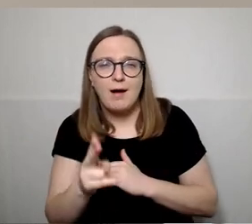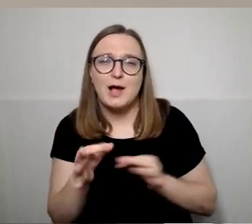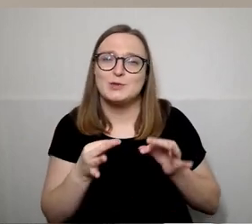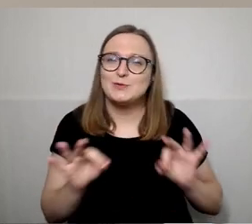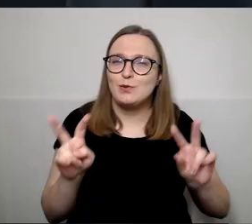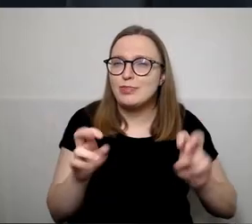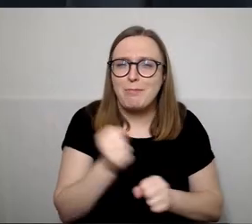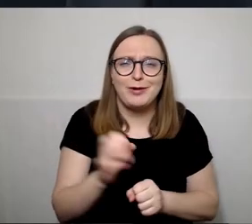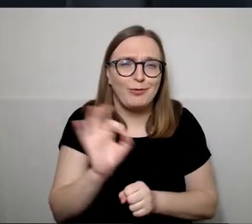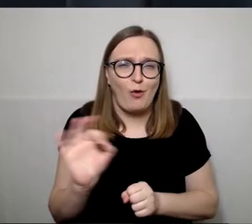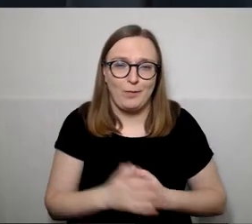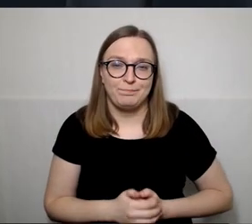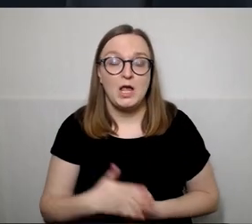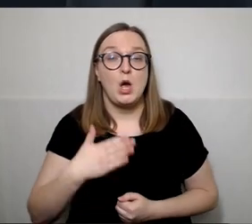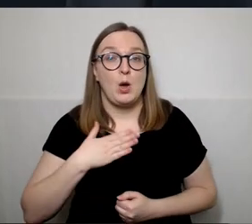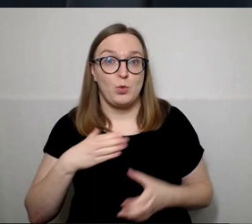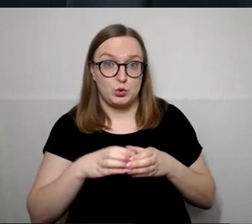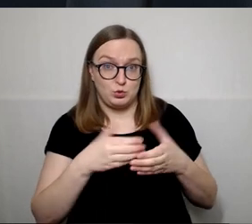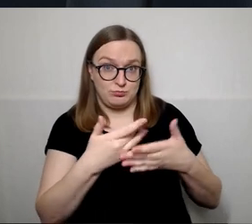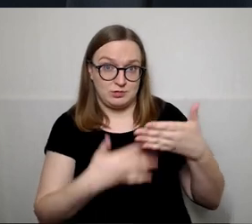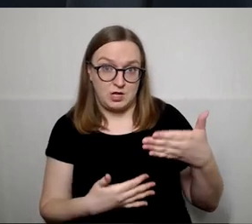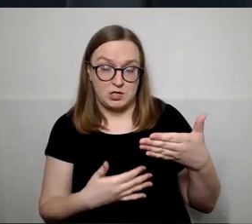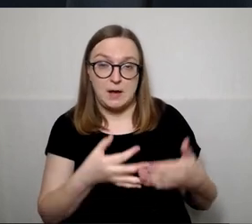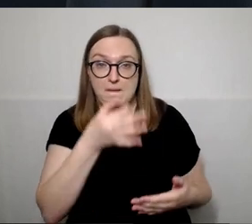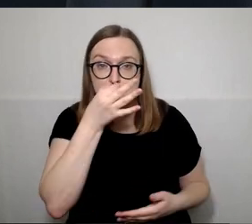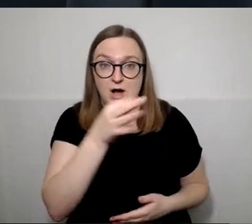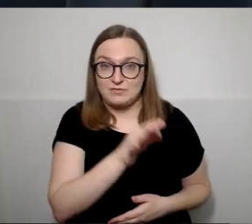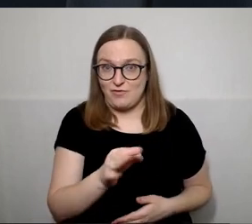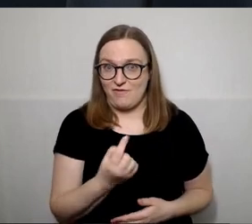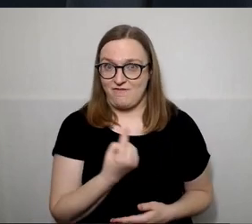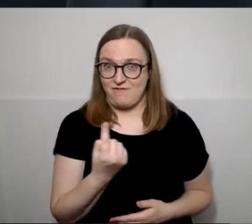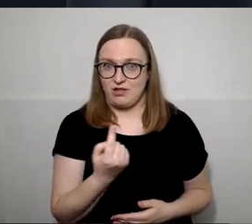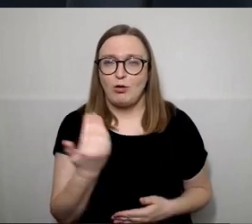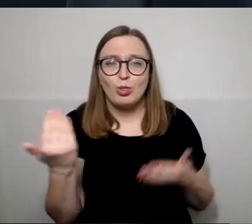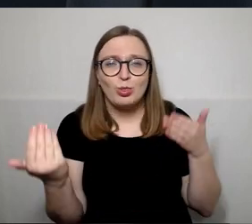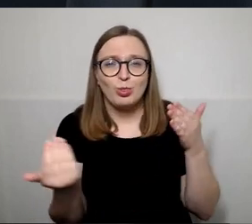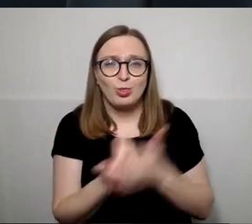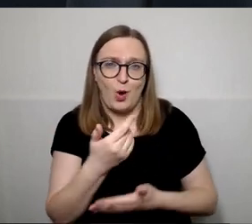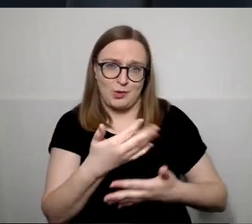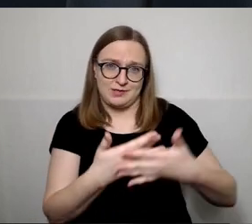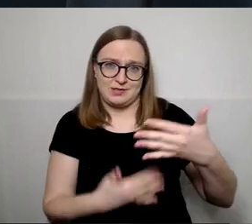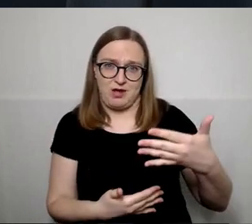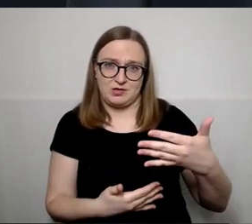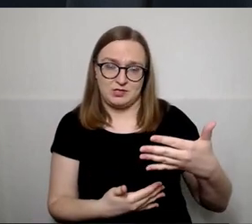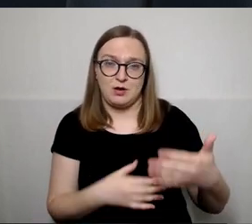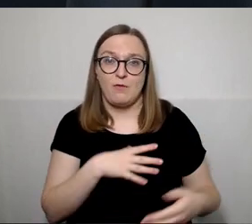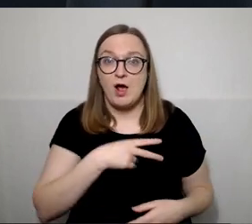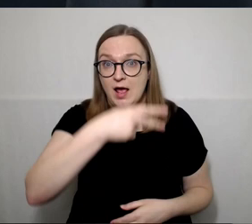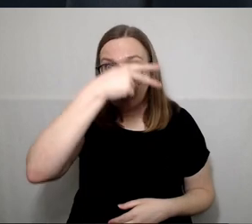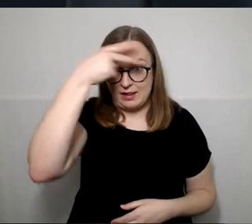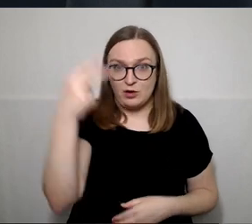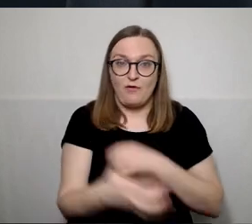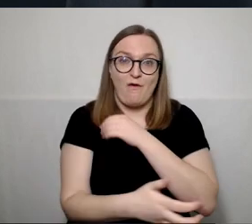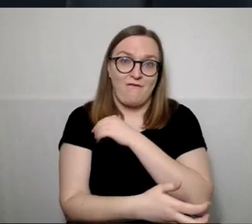Mūsų sąrašas gal vienintelis pasvalio rajone yra naujas. Tai yra, mes atkūrėme Lietuvos valstiečių